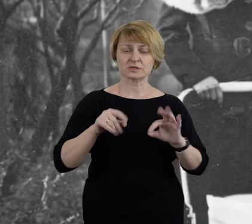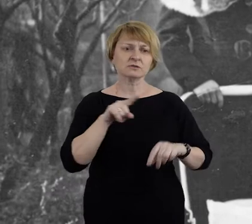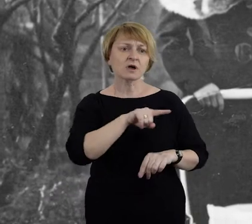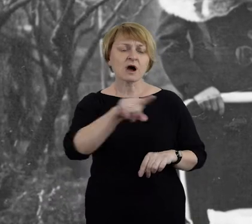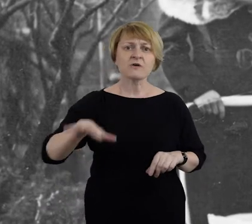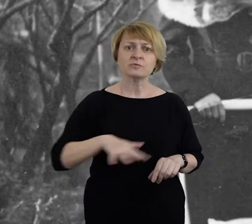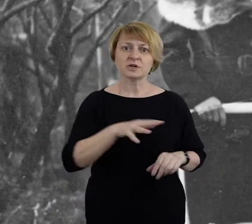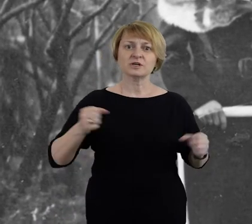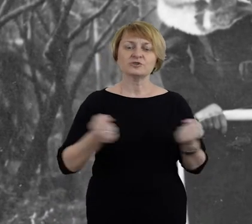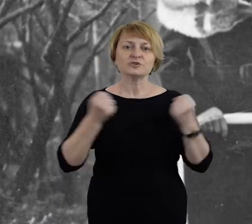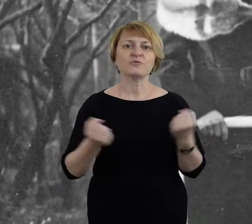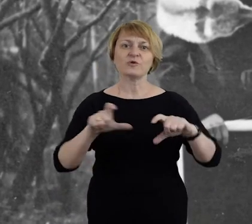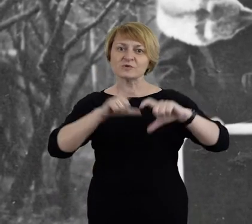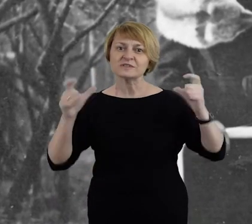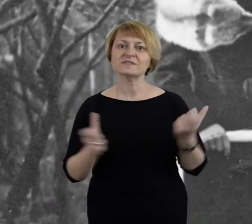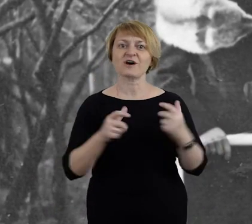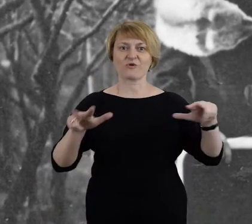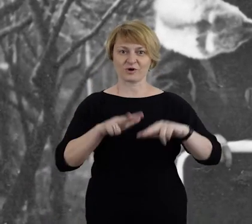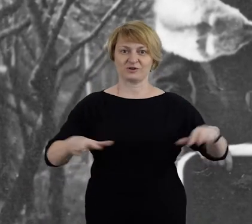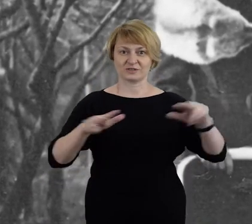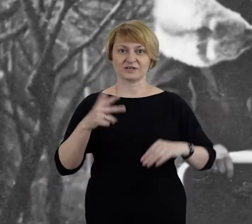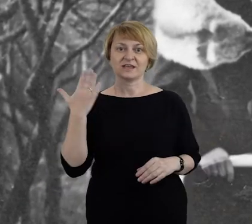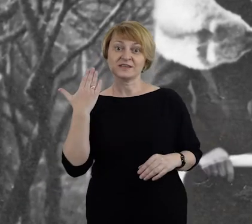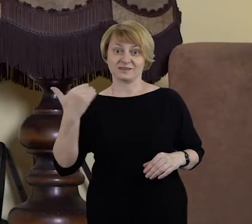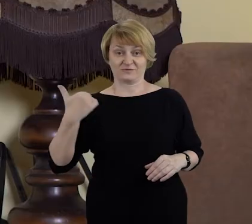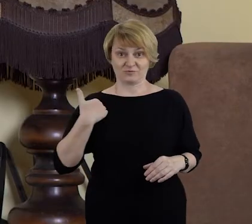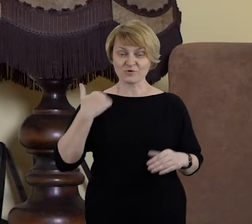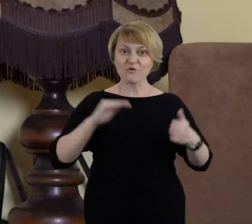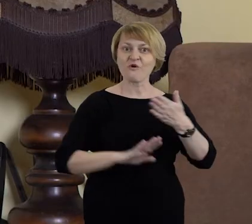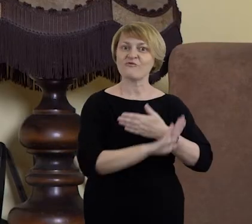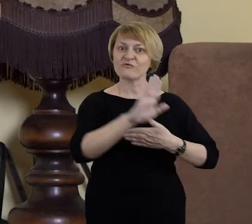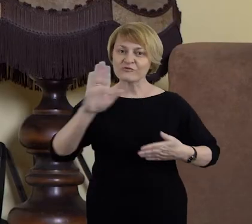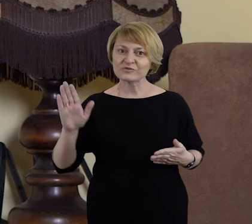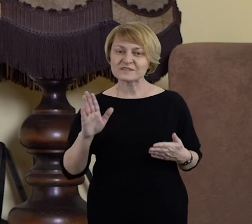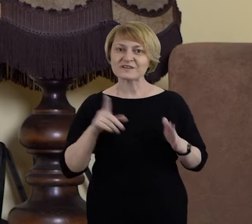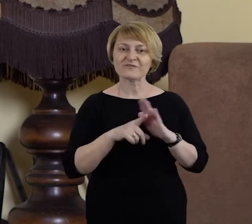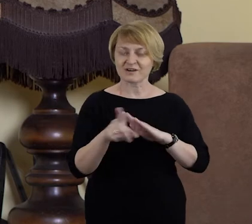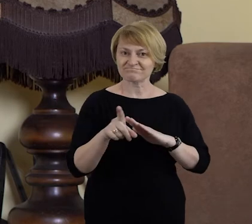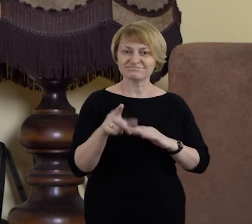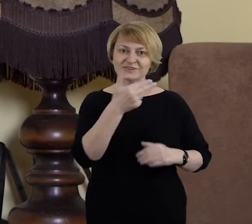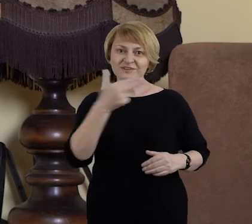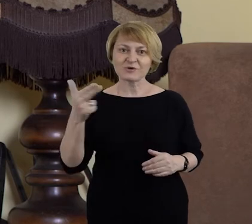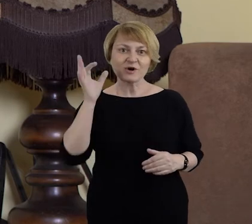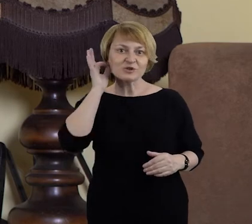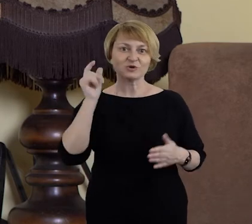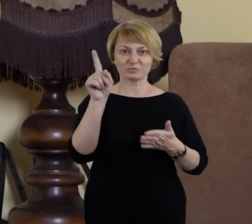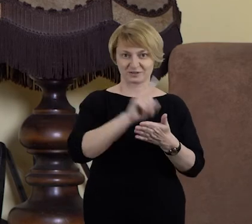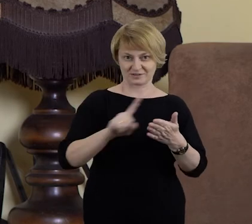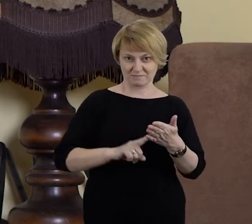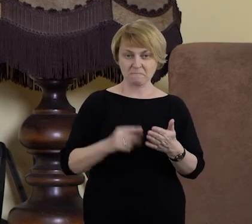I tam działały całe rodziny. Nie tak dawno była wystawa poświęcona kobietom śląskim. Słusznie, dlatego, że